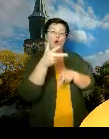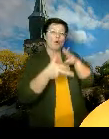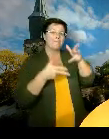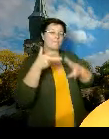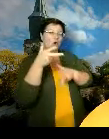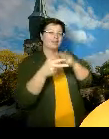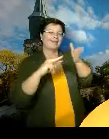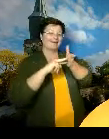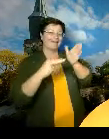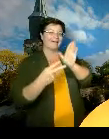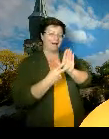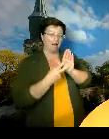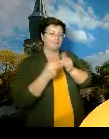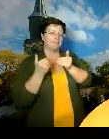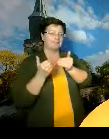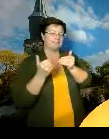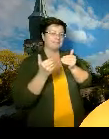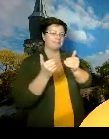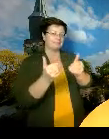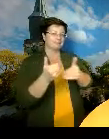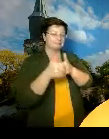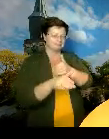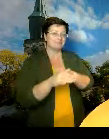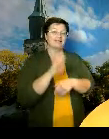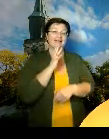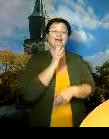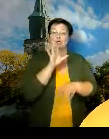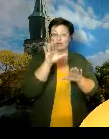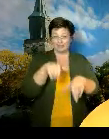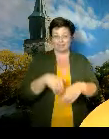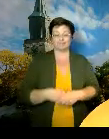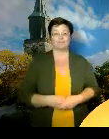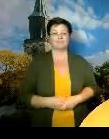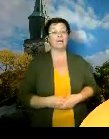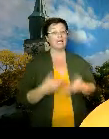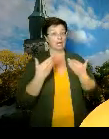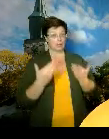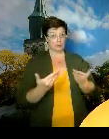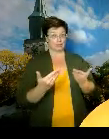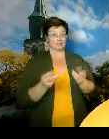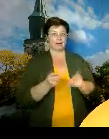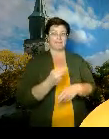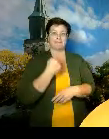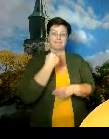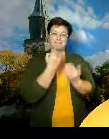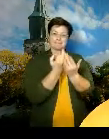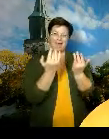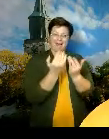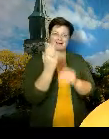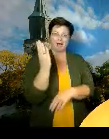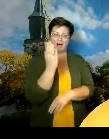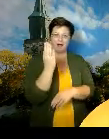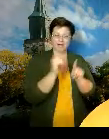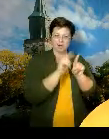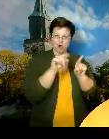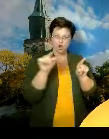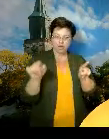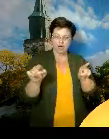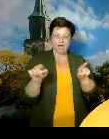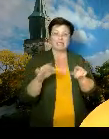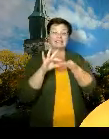etenemässä. Ja nyt se määrä aikoja, joka sinne alustavasti saatiin tuolta